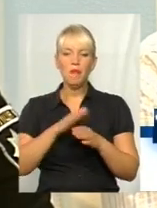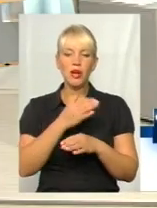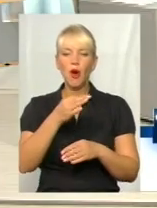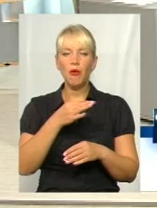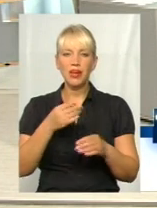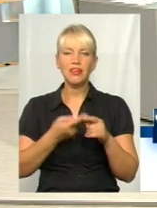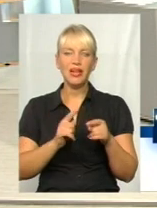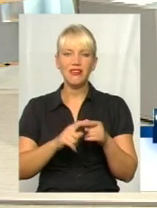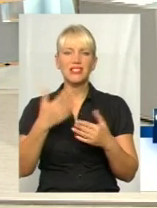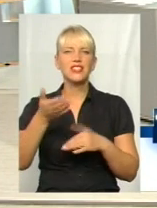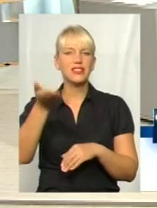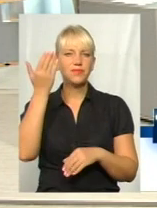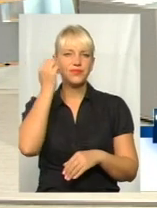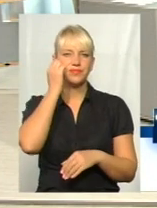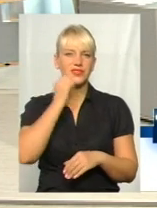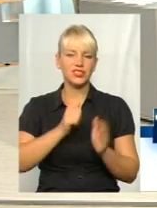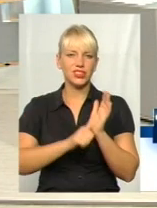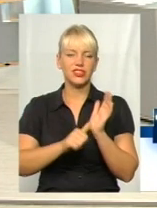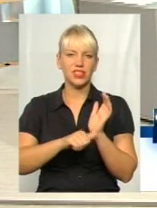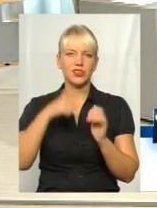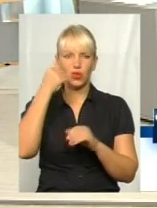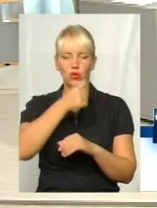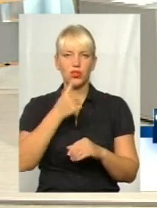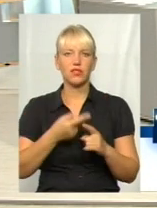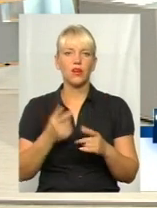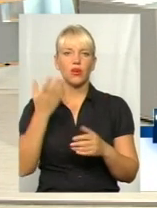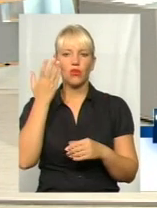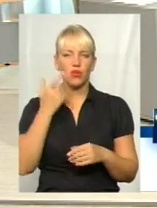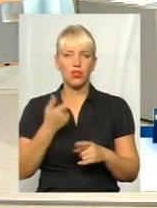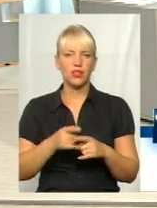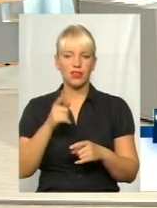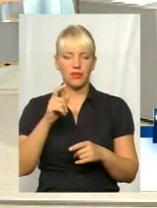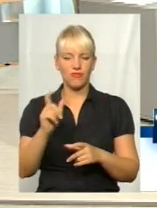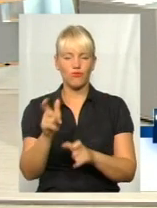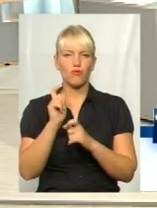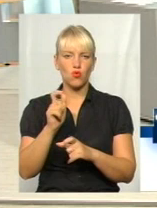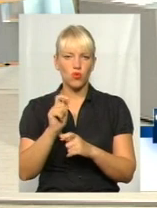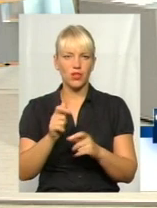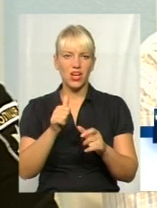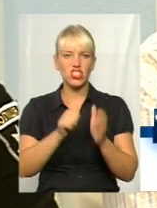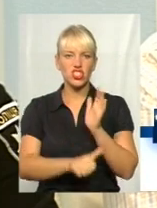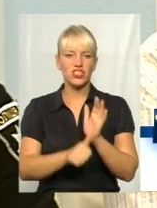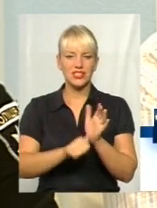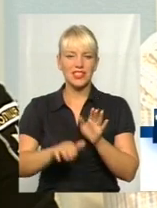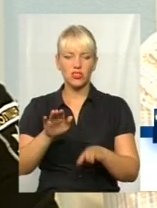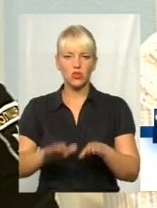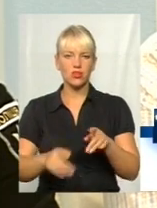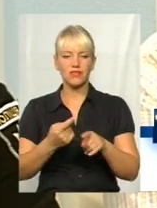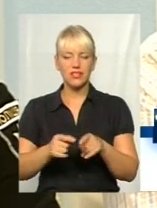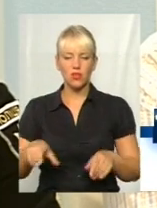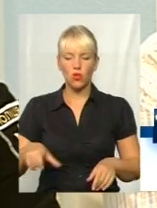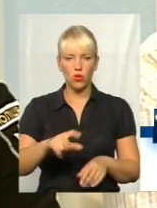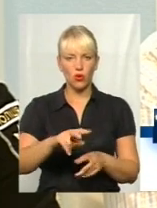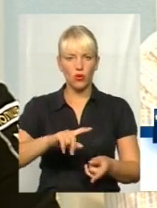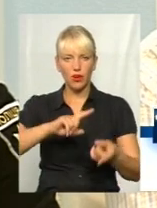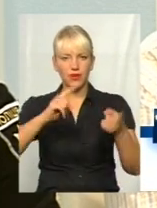60-х років, де сьогодні приїжджає фура 60 тонн, вона зробить ці дороги тільки